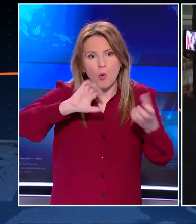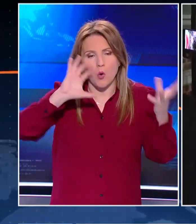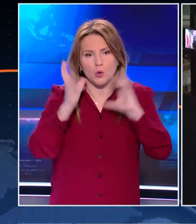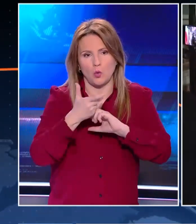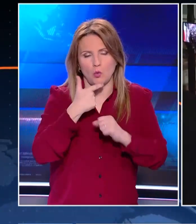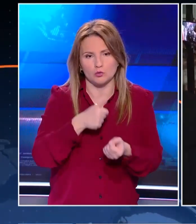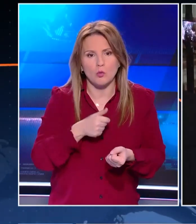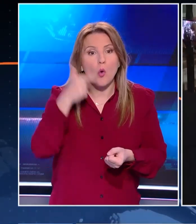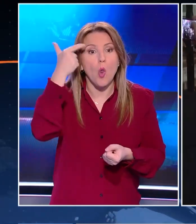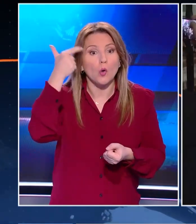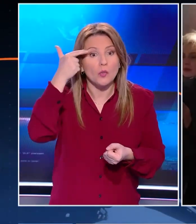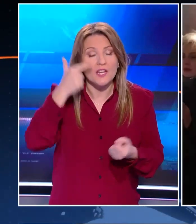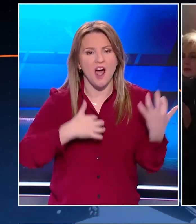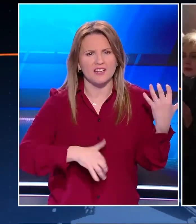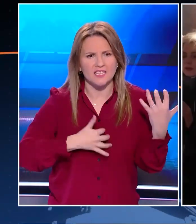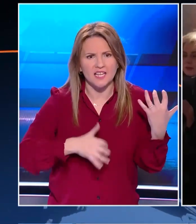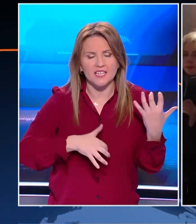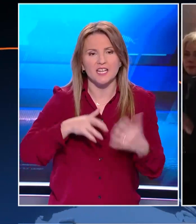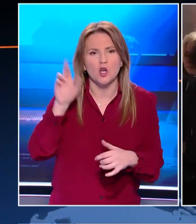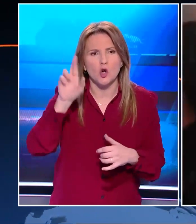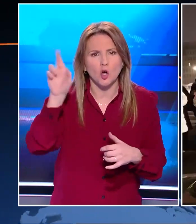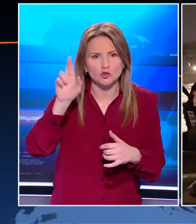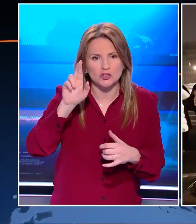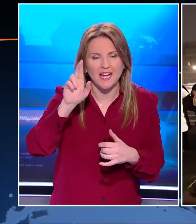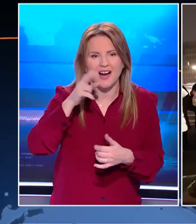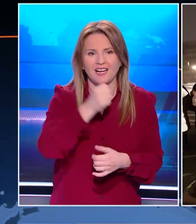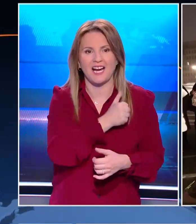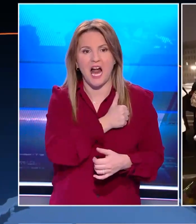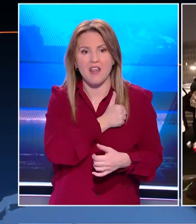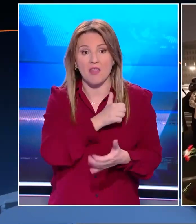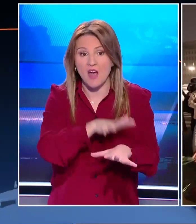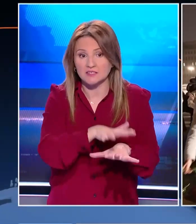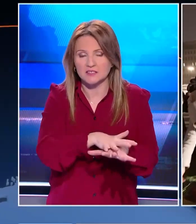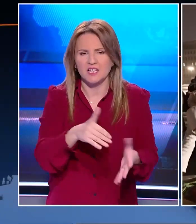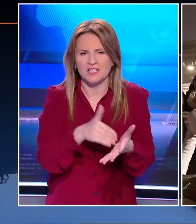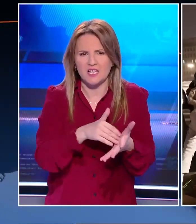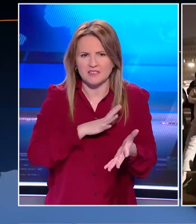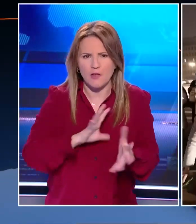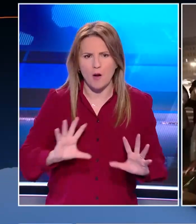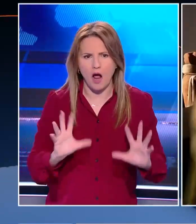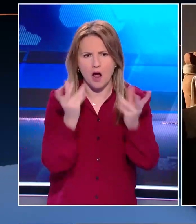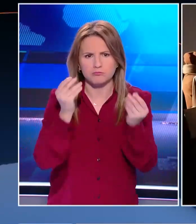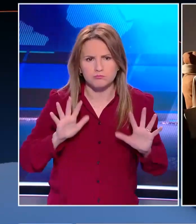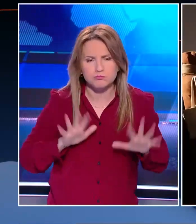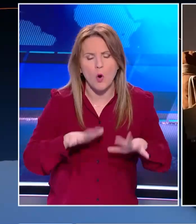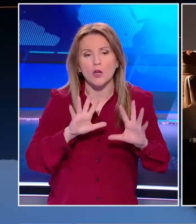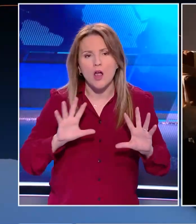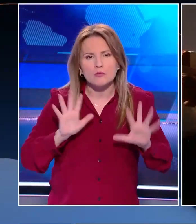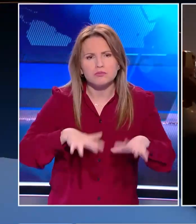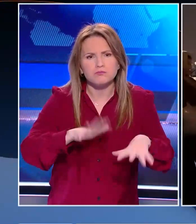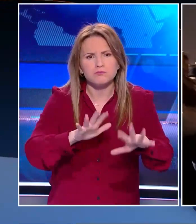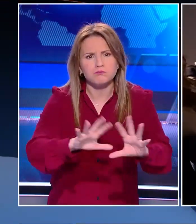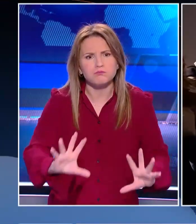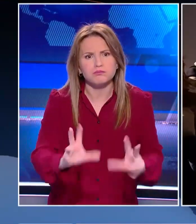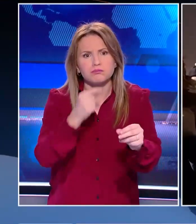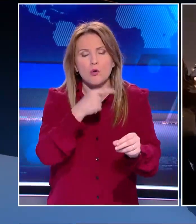Από το Λονδίνο και την Αρκετινίω στην Αγία Πετρούπολη και τον Καναδά, χιλιάδες άνθρωποι κατέκλυσαν δρόμους σε κεντρικές πρωτεύουσες για να αποτείνουν φόρο